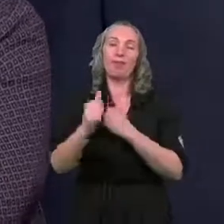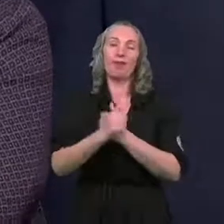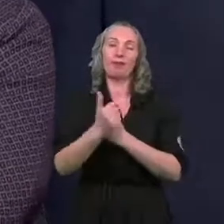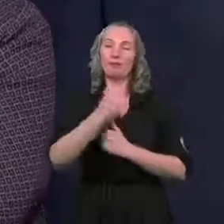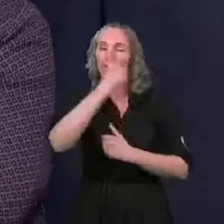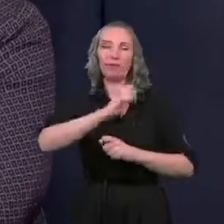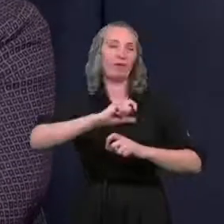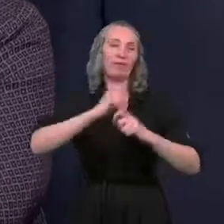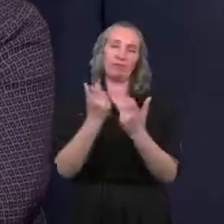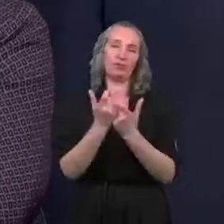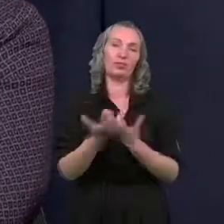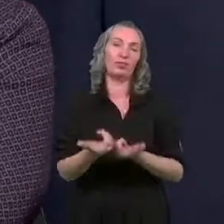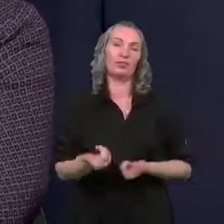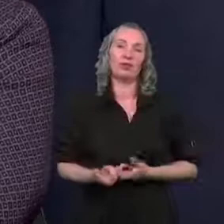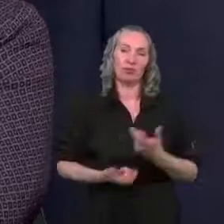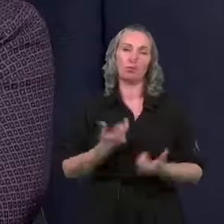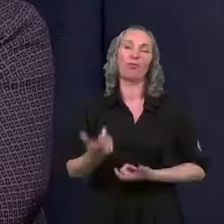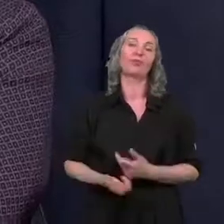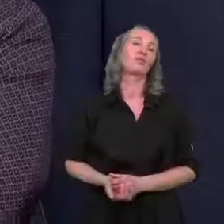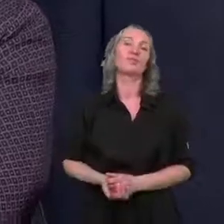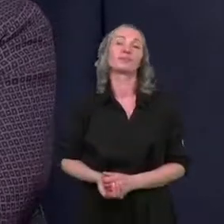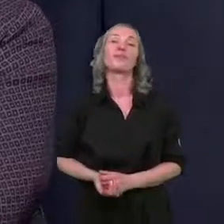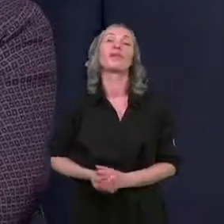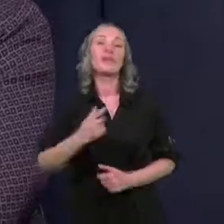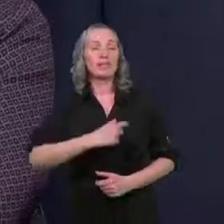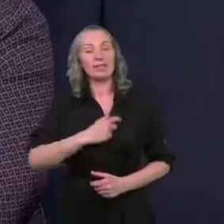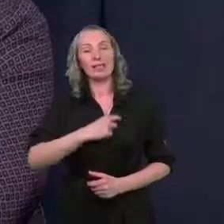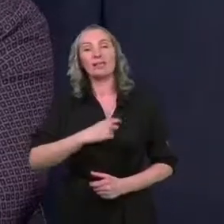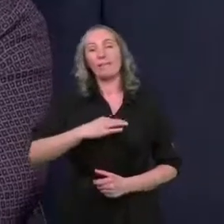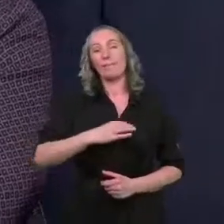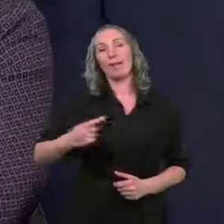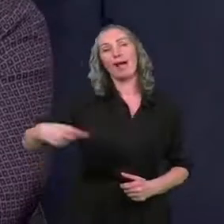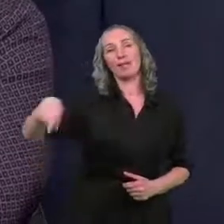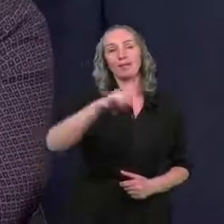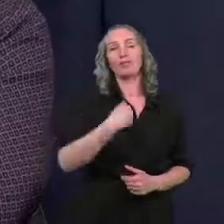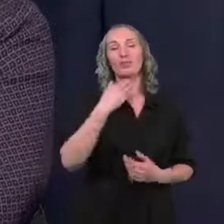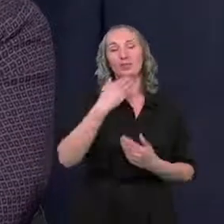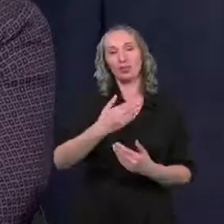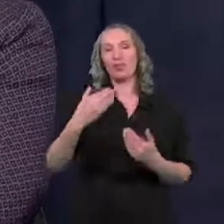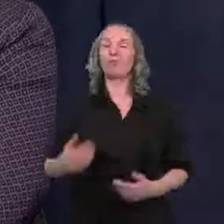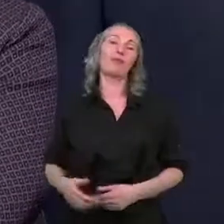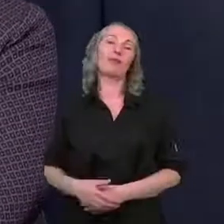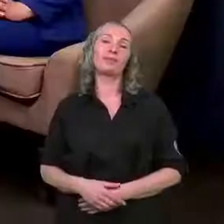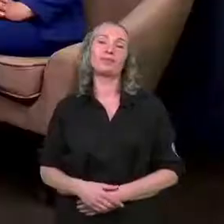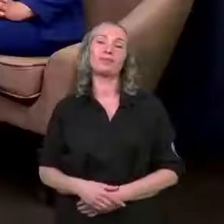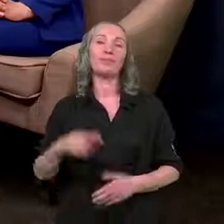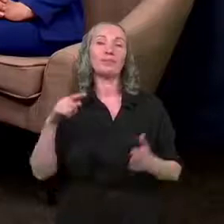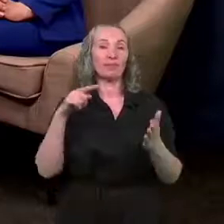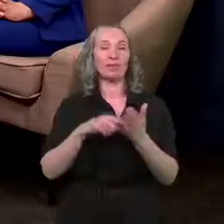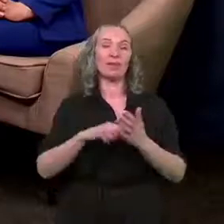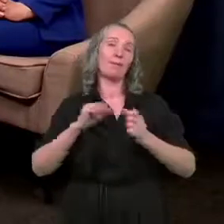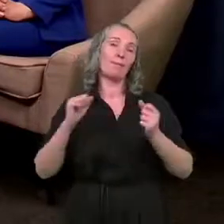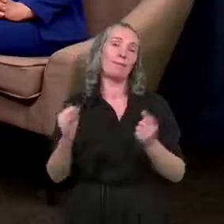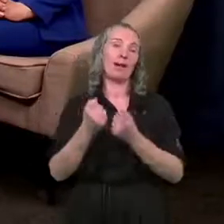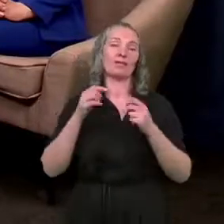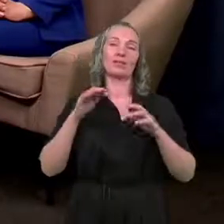wszystko jesteśmy w stanie zrobić. Także serdecznie Państwu dziękujemy za tych bardzo